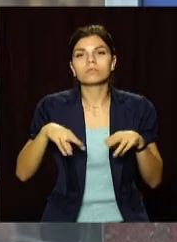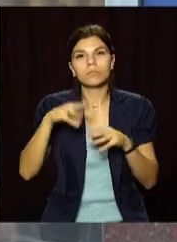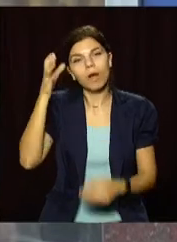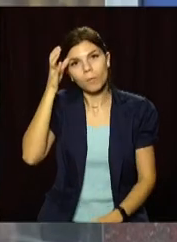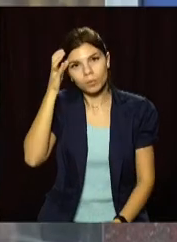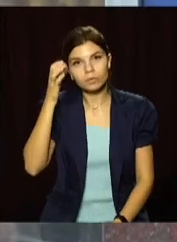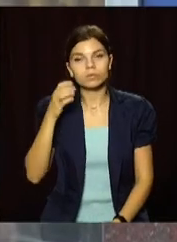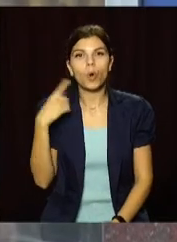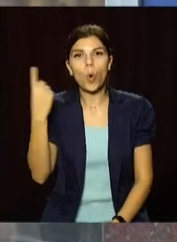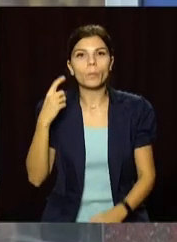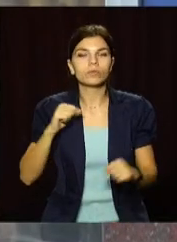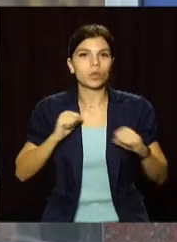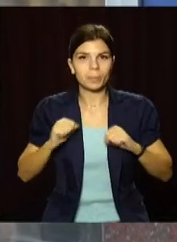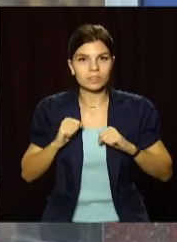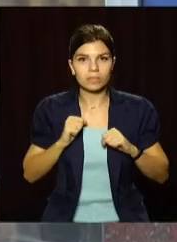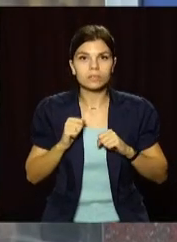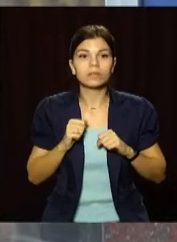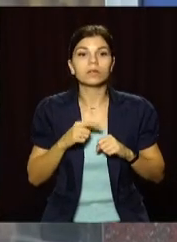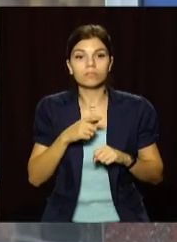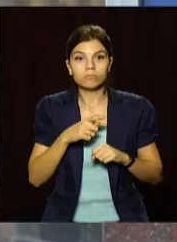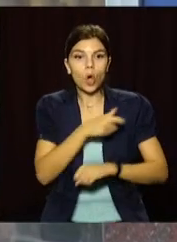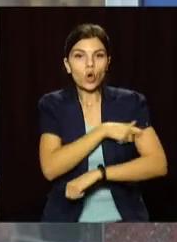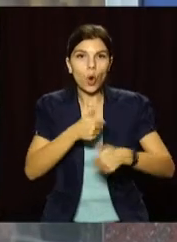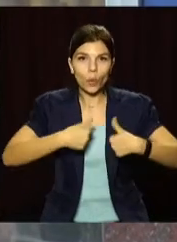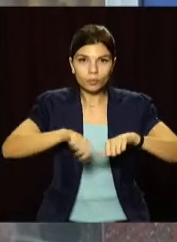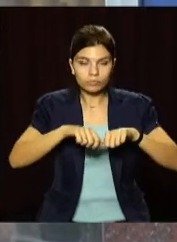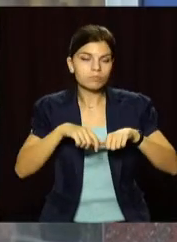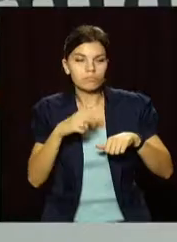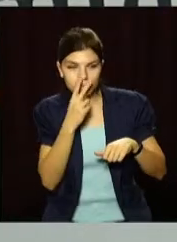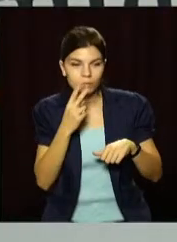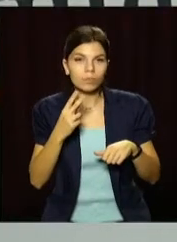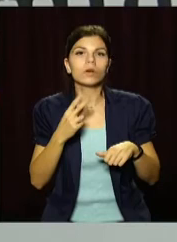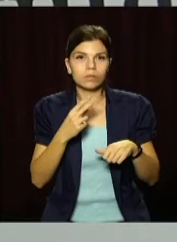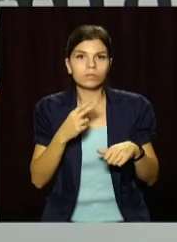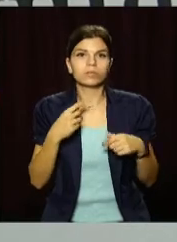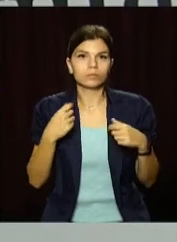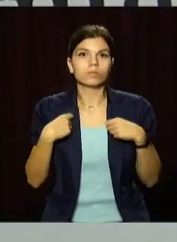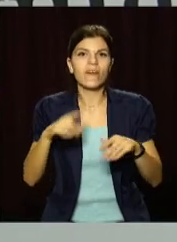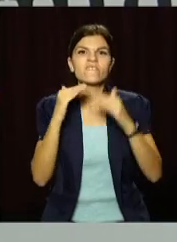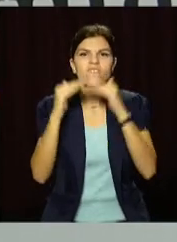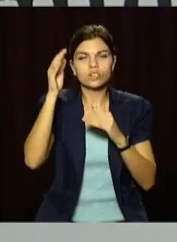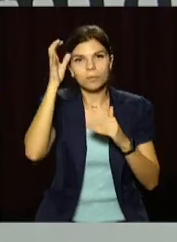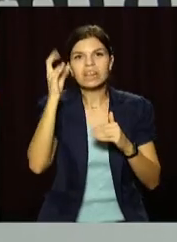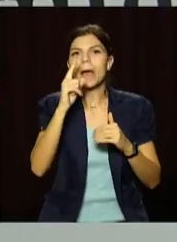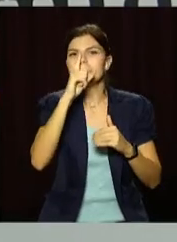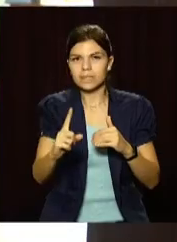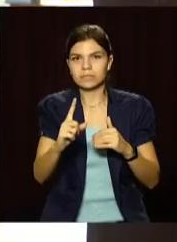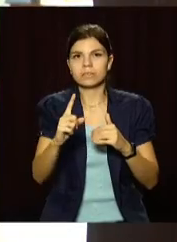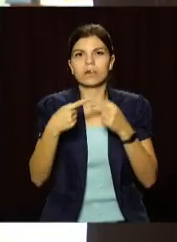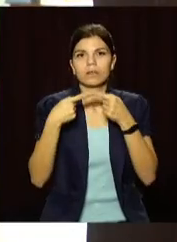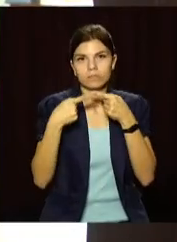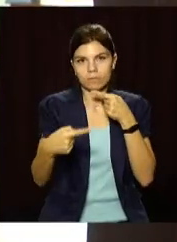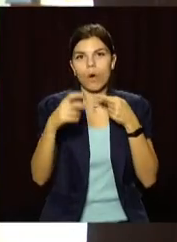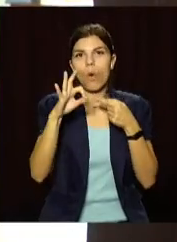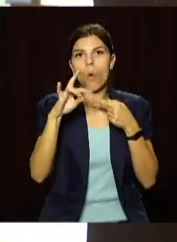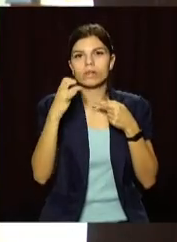науки облдержадміністрації. Державна та обласна комісії ТЕП і НЕС рекомендували профтехам і вишам на місяць перевести навчання в режим